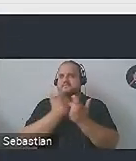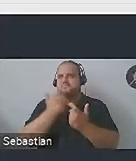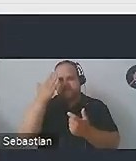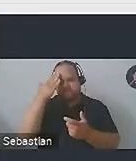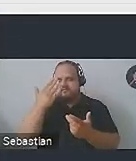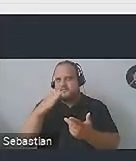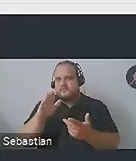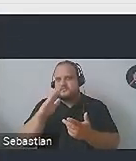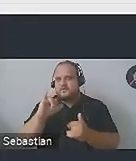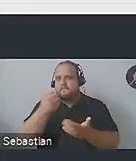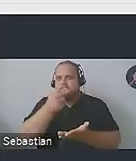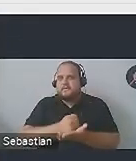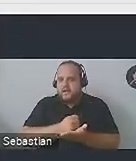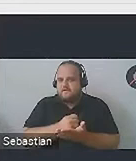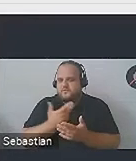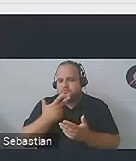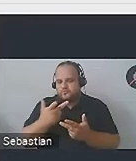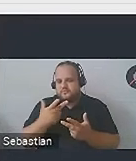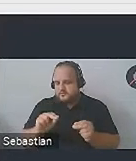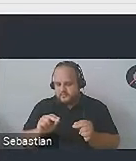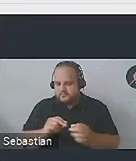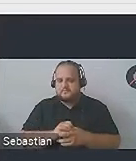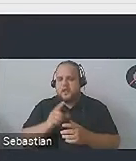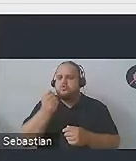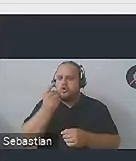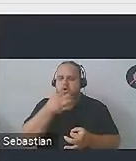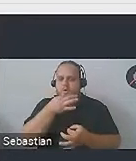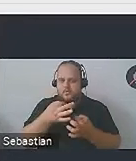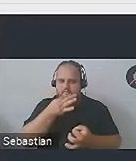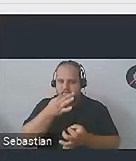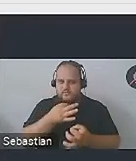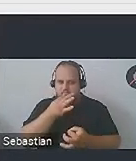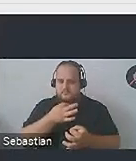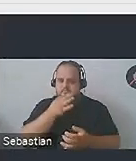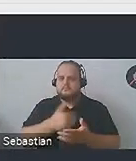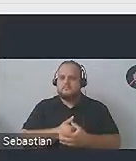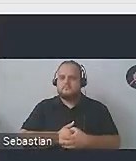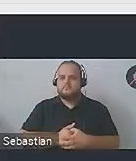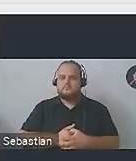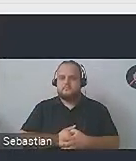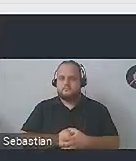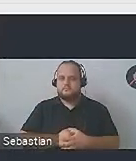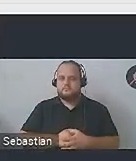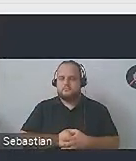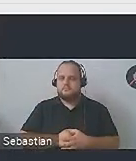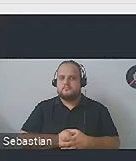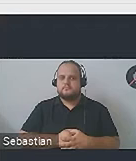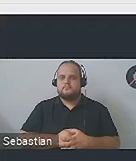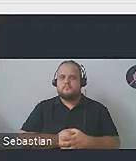dostępnościowego, ale co nieco Wam opowiem, żebyście też umieli szkolenie później przeprowadzić.